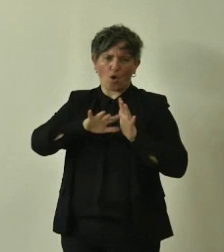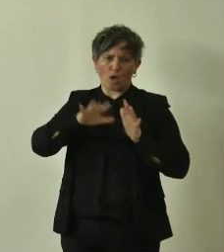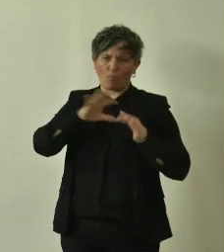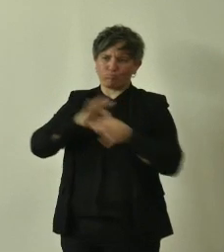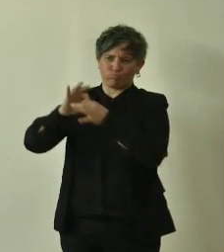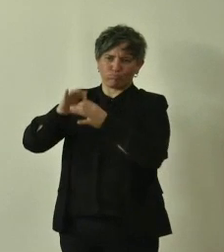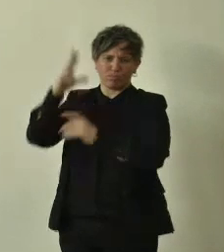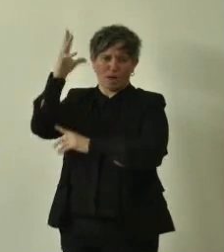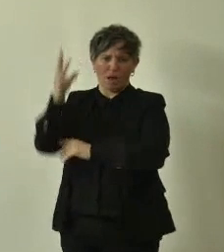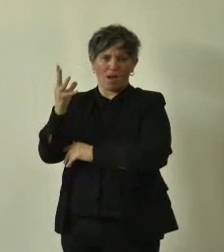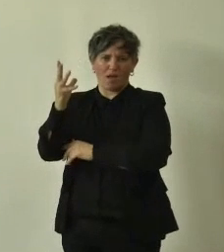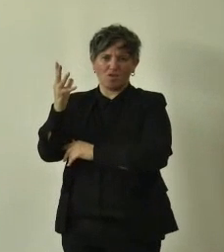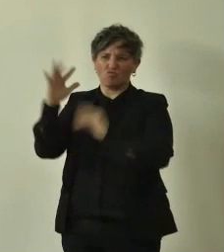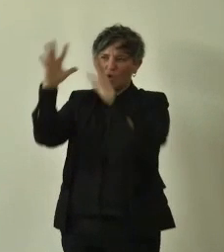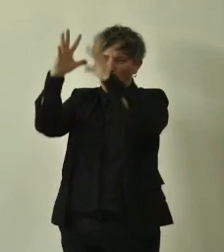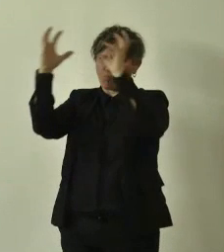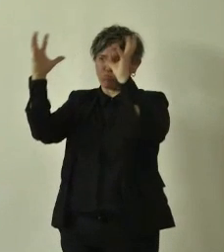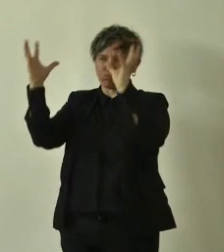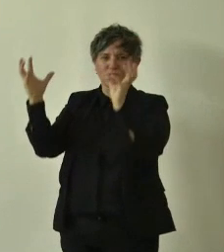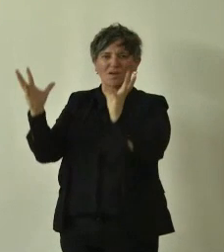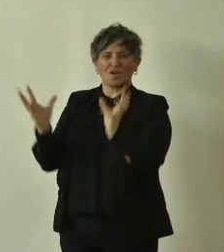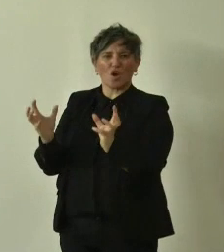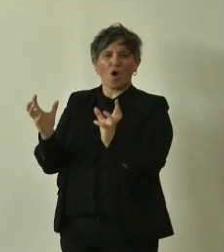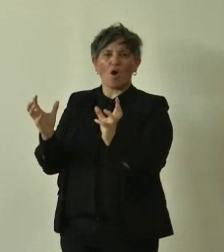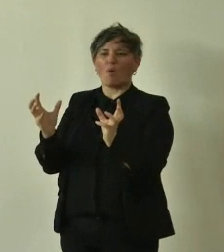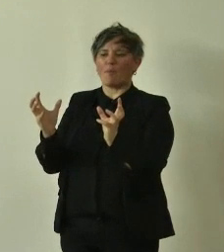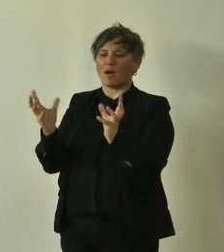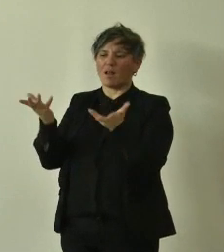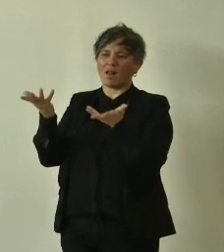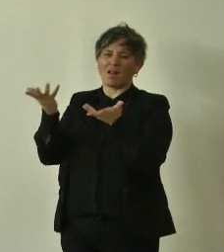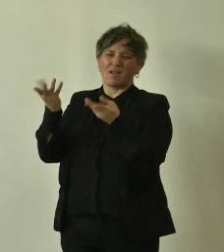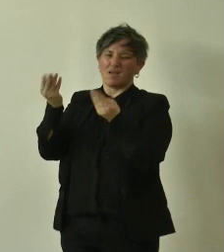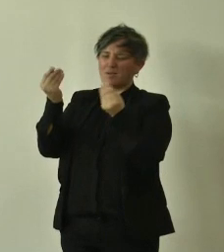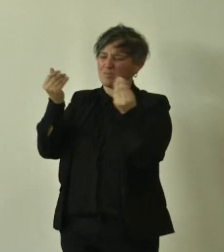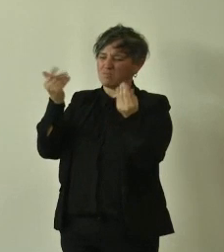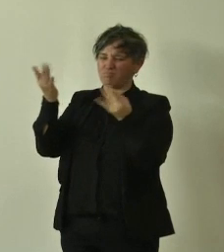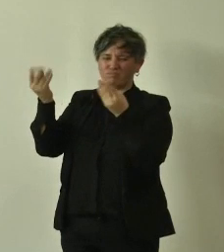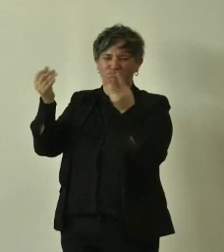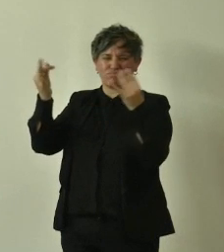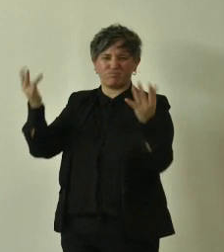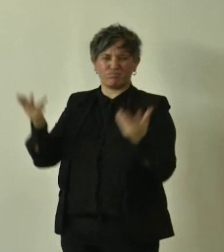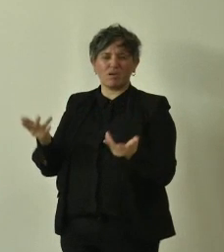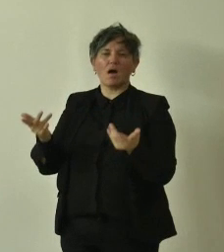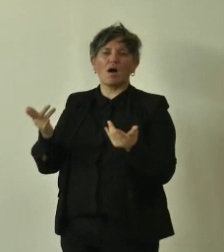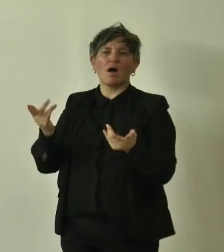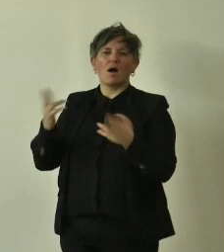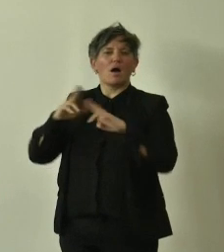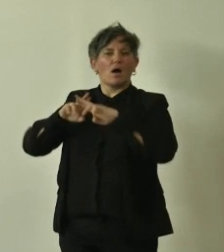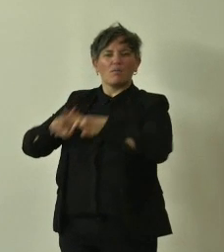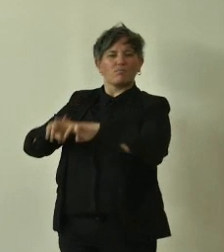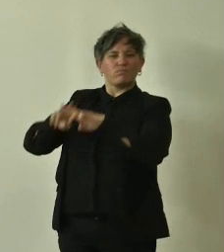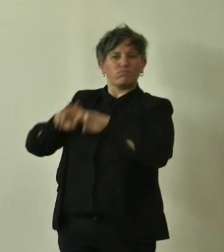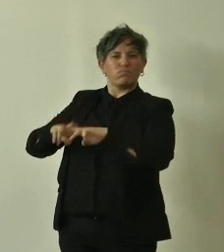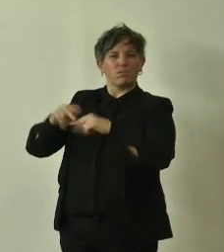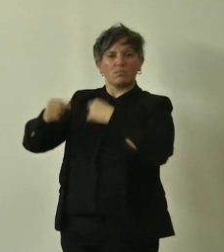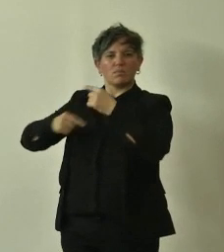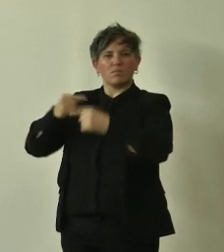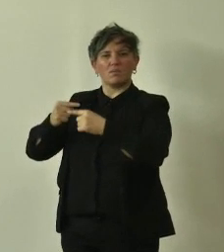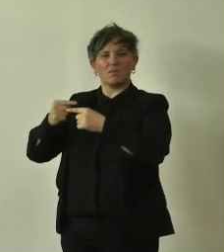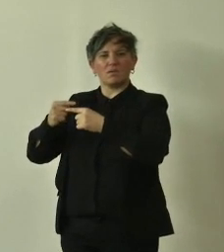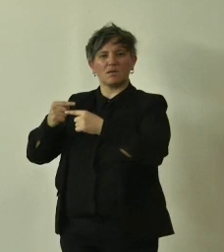una branca portante il resto è stato tutto perso ma viene tenacemente conservata con una specie di